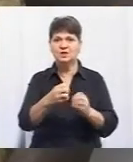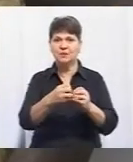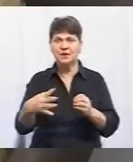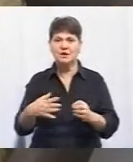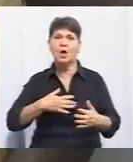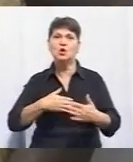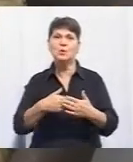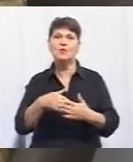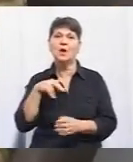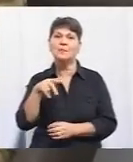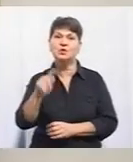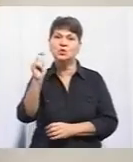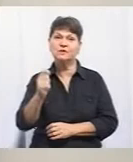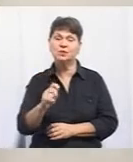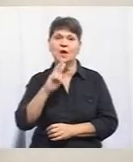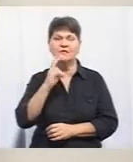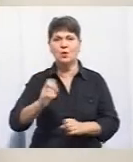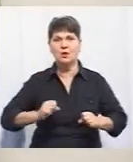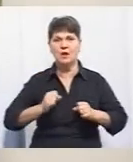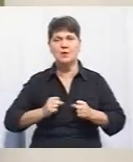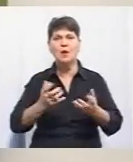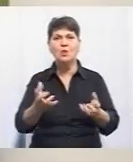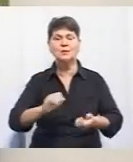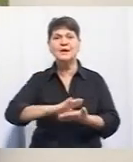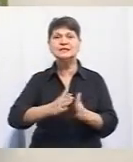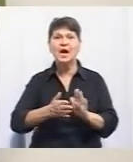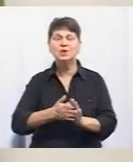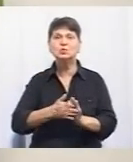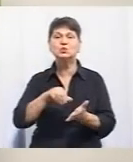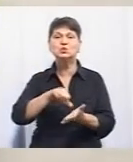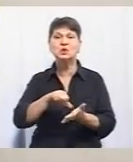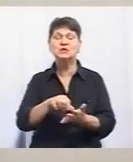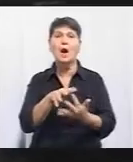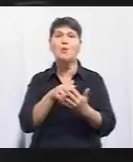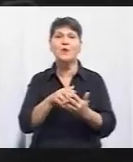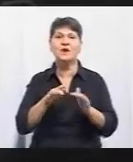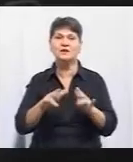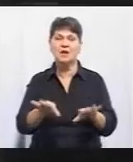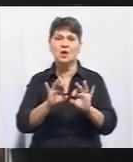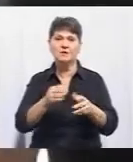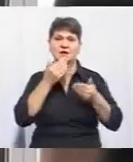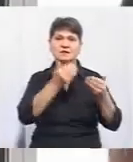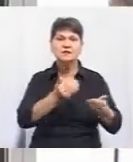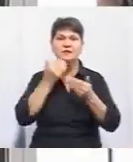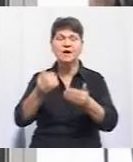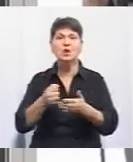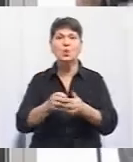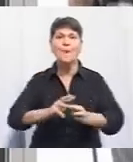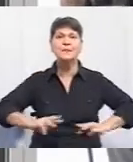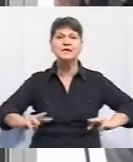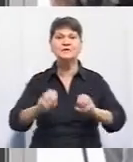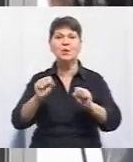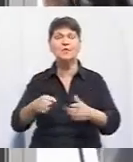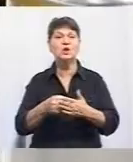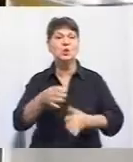війну добровольцем. Вже два роки намагається отримати статус учасника бойових дій. Розповідає, звертався до Міністерства оборони і